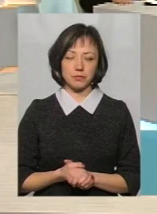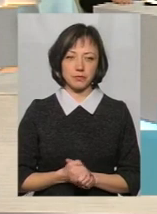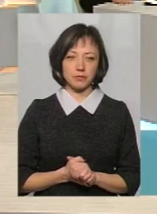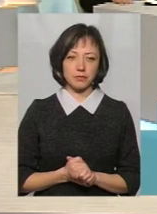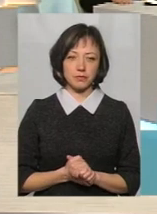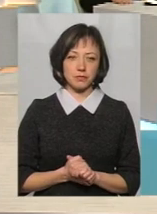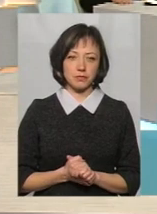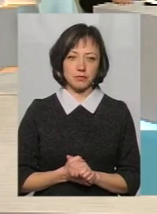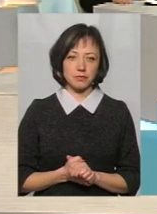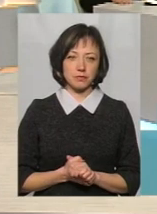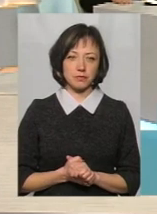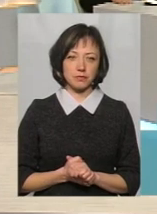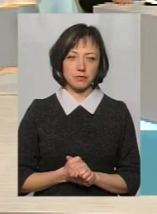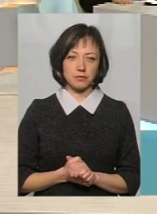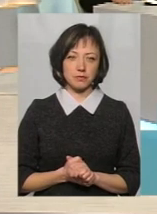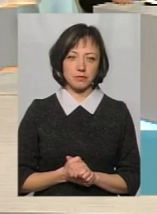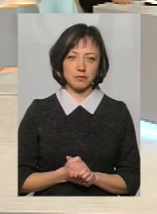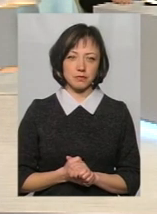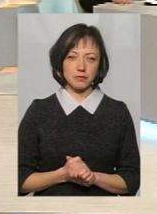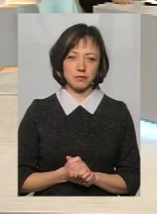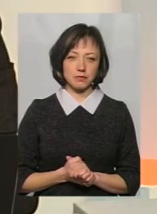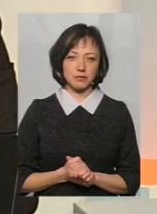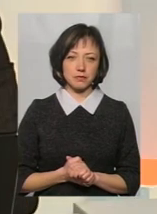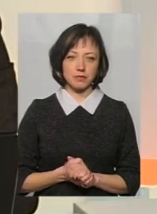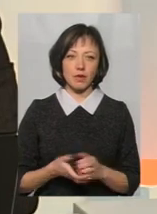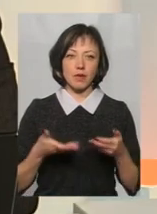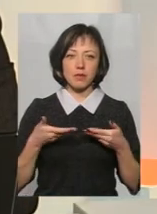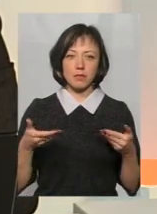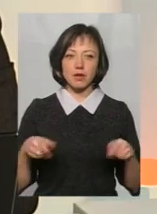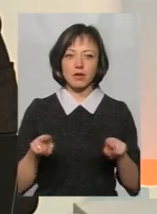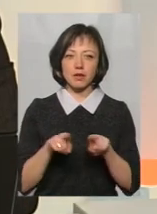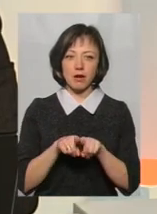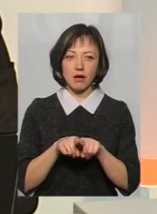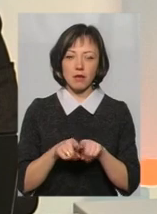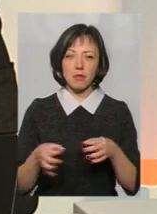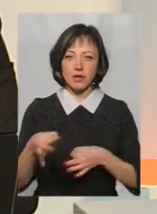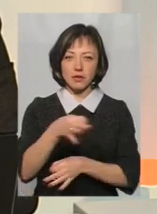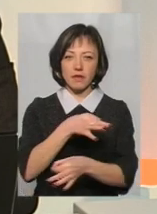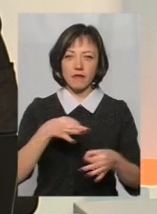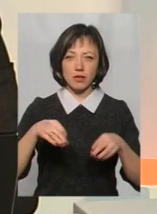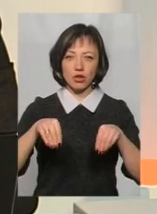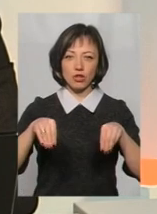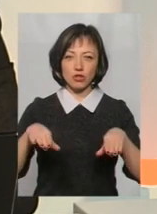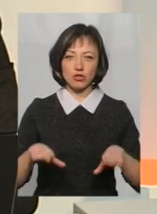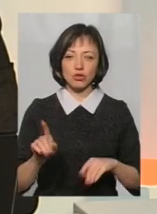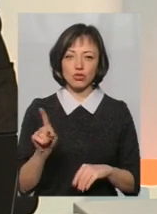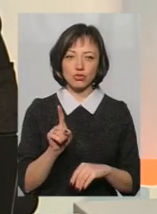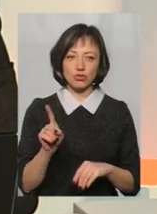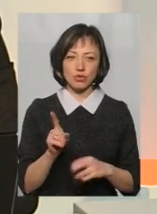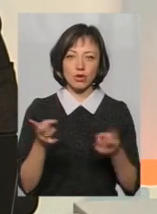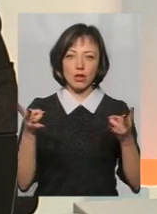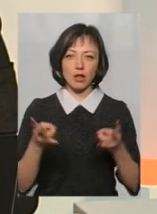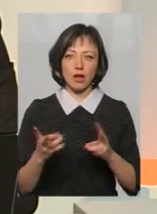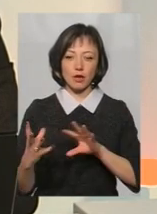Ну, ми так посовєтувалися, общем, вирішили, що треба